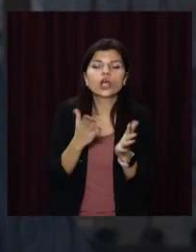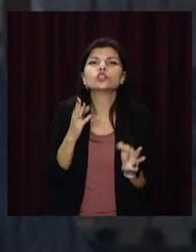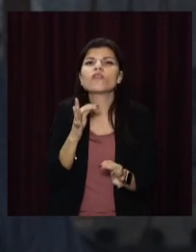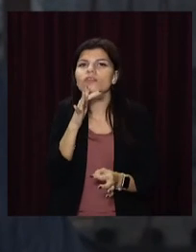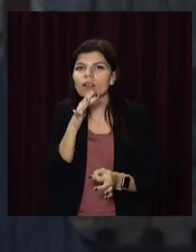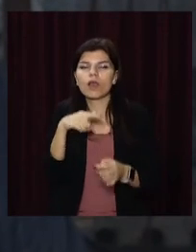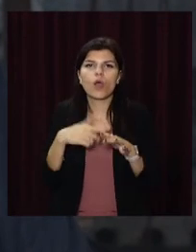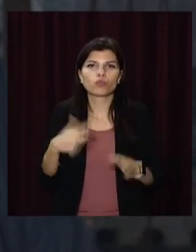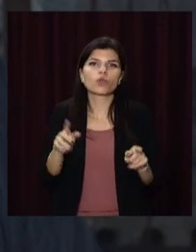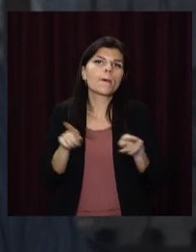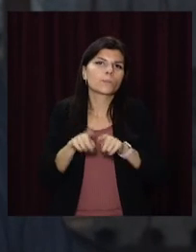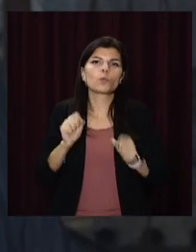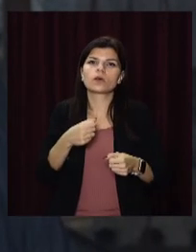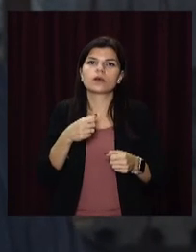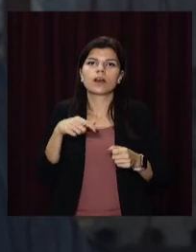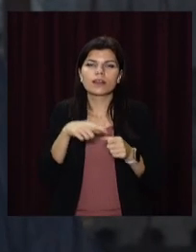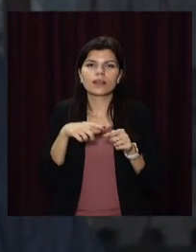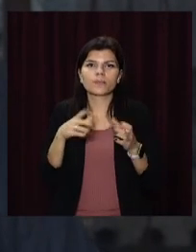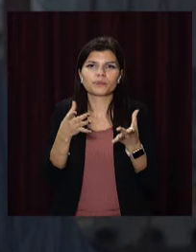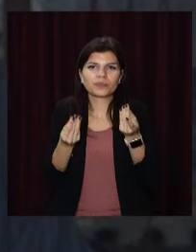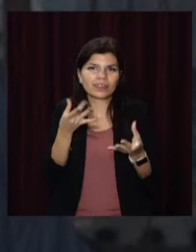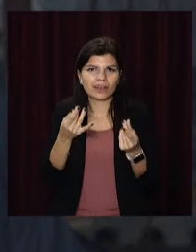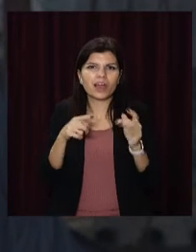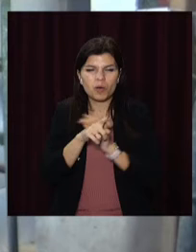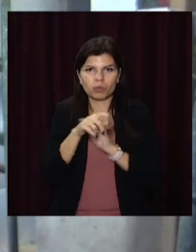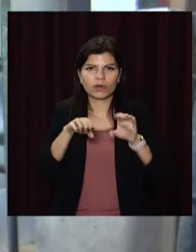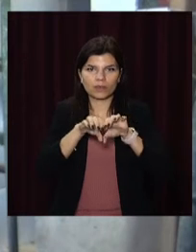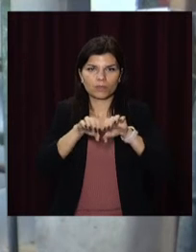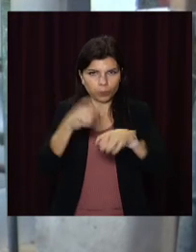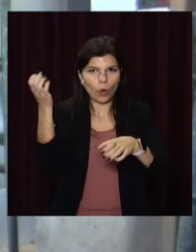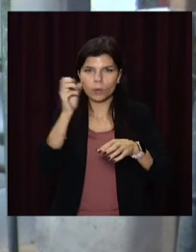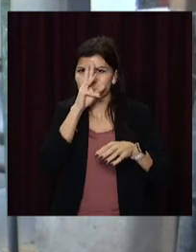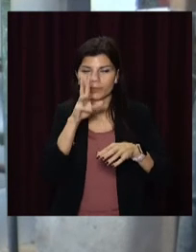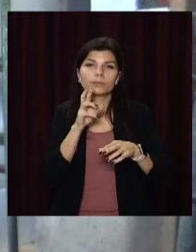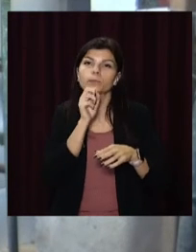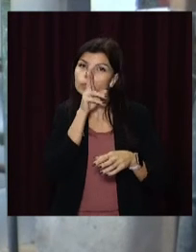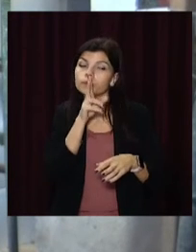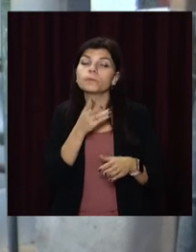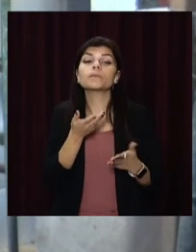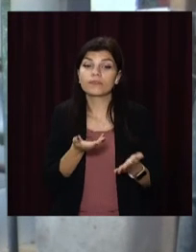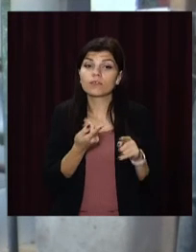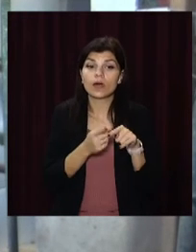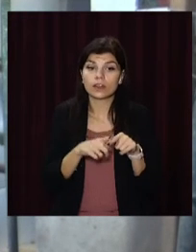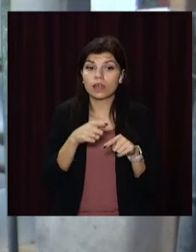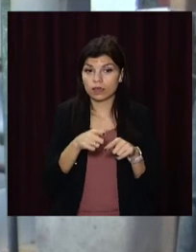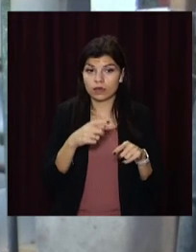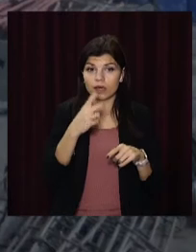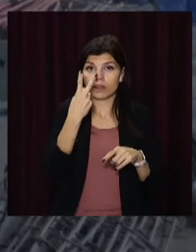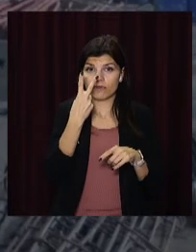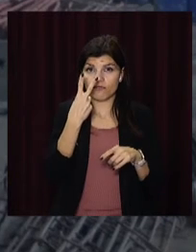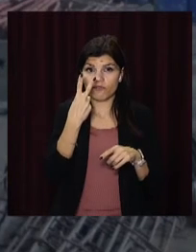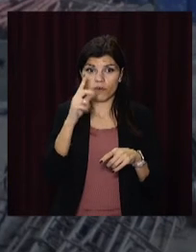часом підпітують влагу і починають стріляти кабель. На сьогодні всі кабелі електропостачання, а це 2,5